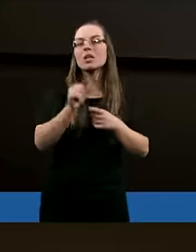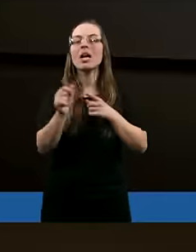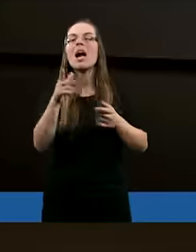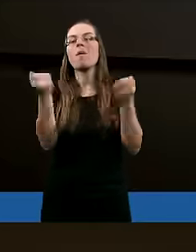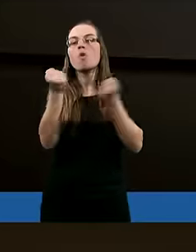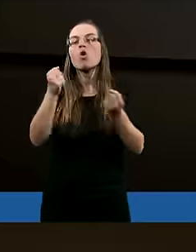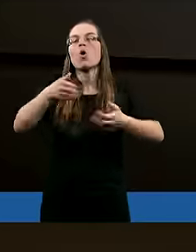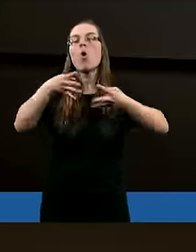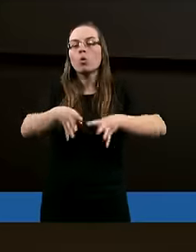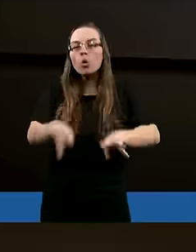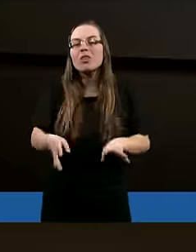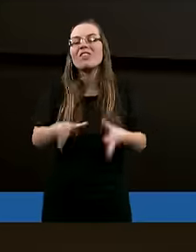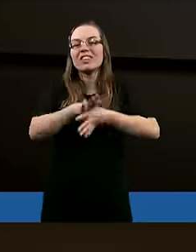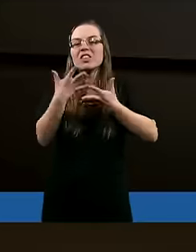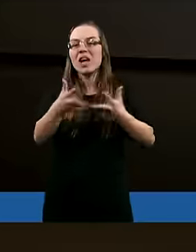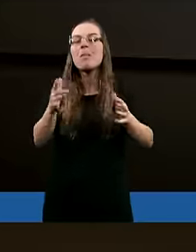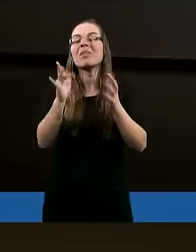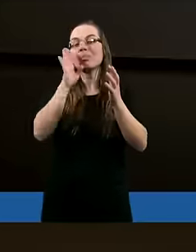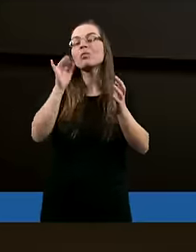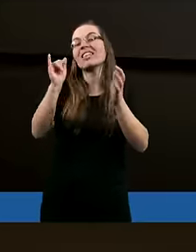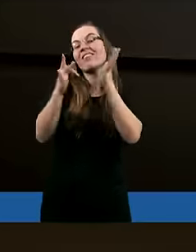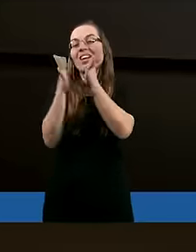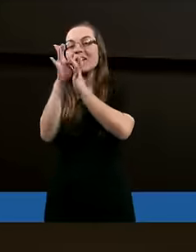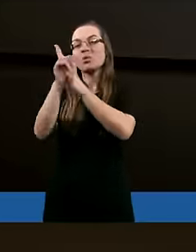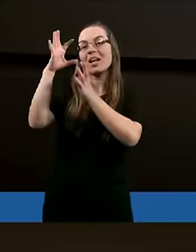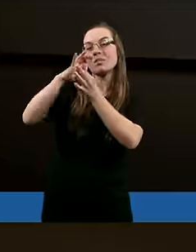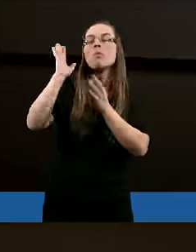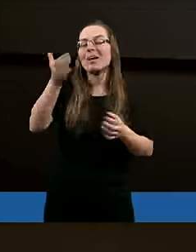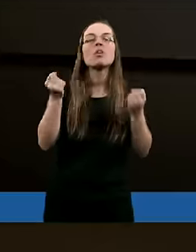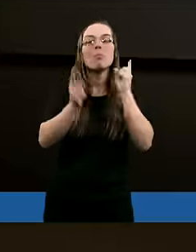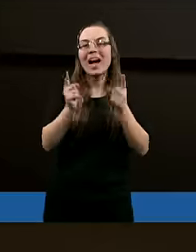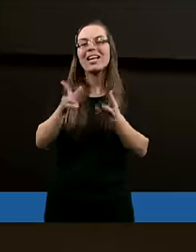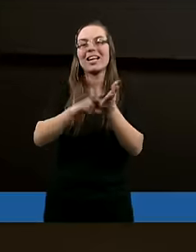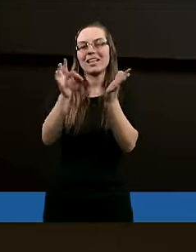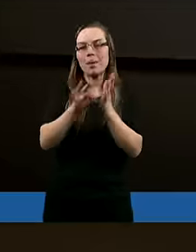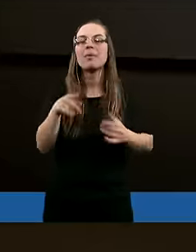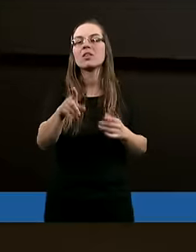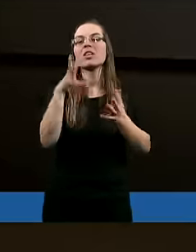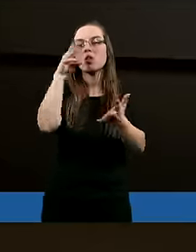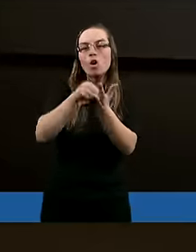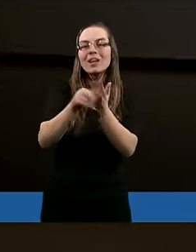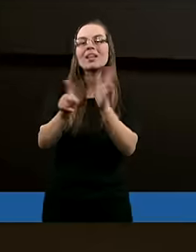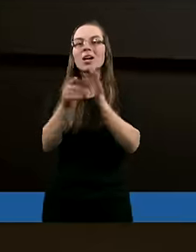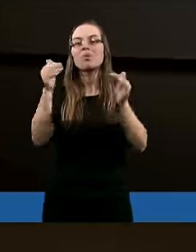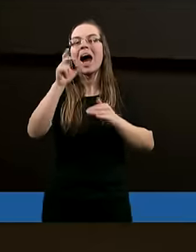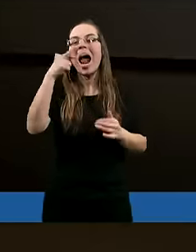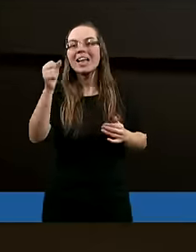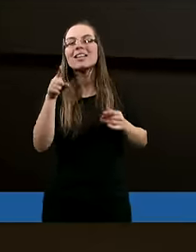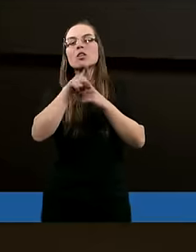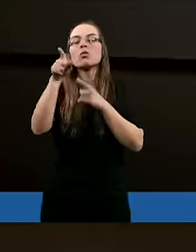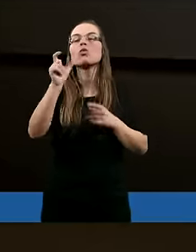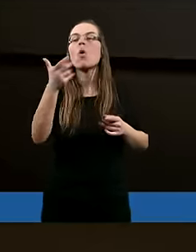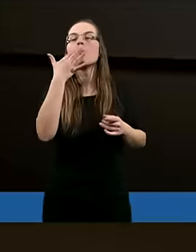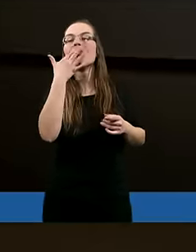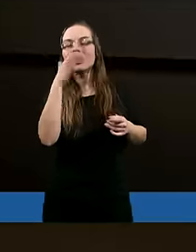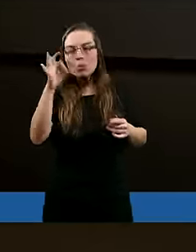mocno ugrantowani, ukorzenieni w Jezusie, to te owoce na pewno będą. Ja się podzielę takim doświadczeniem nawiązując, Halinka, do tego, co ty